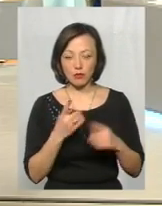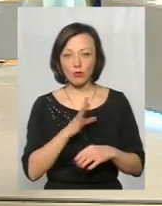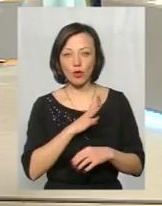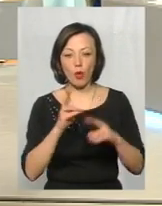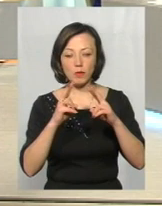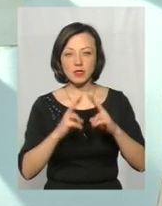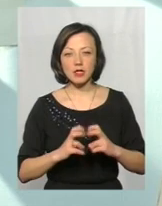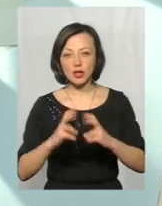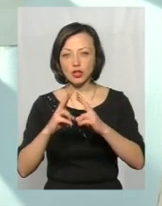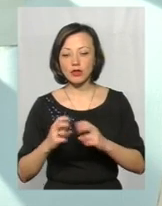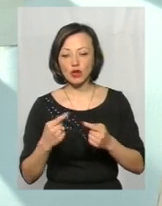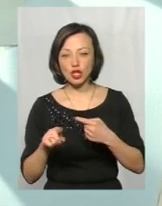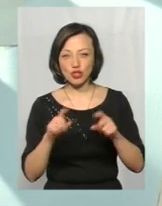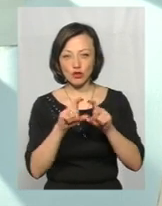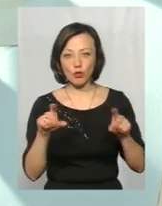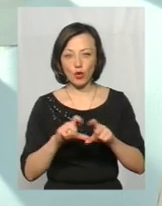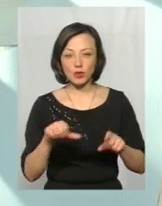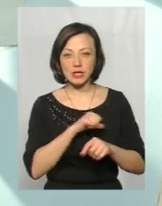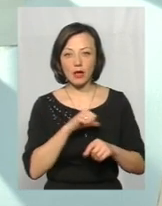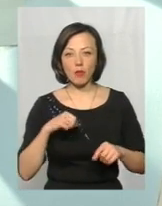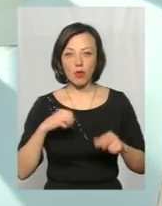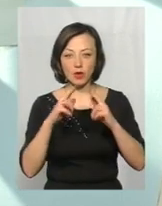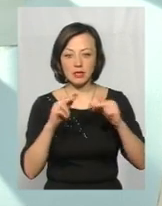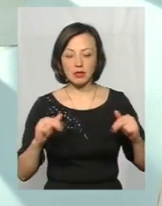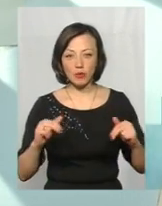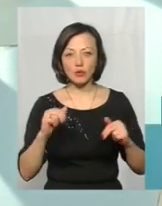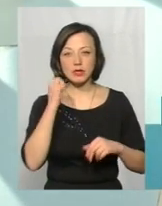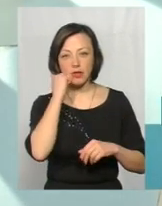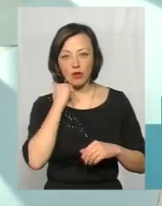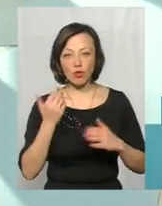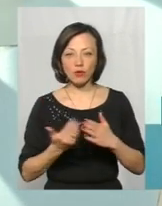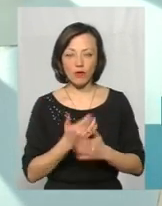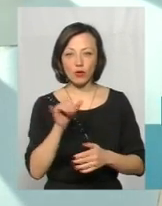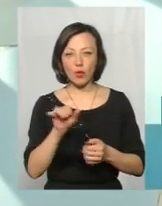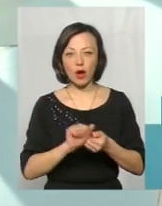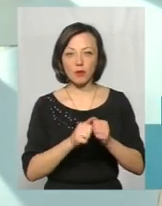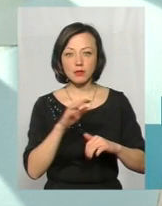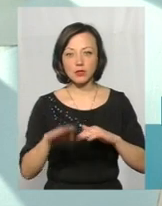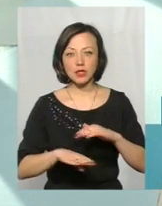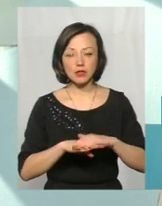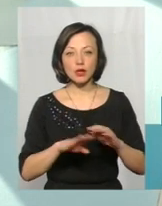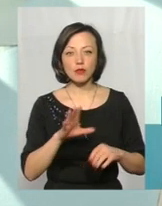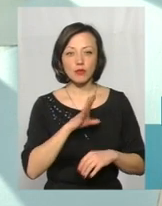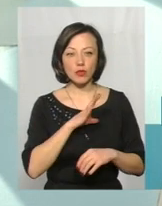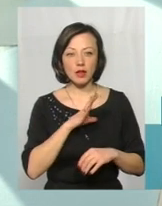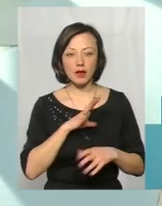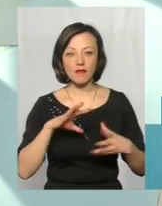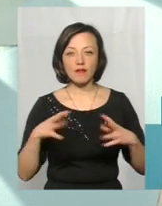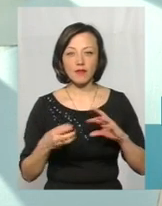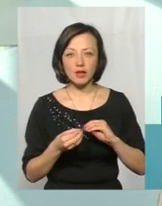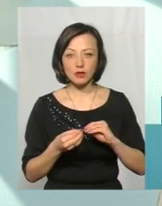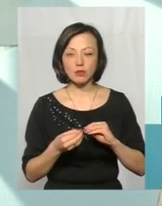обстежено інші споруди з самого замку старого і нового у Кам'янці-Подільському. І було висновки, щоб